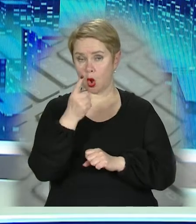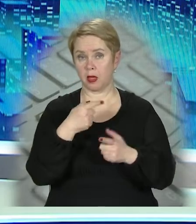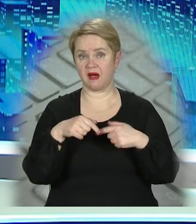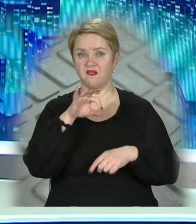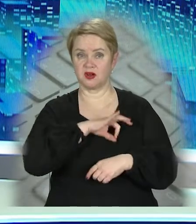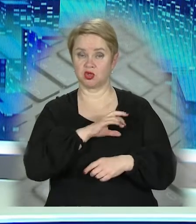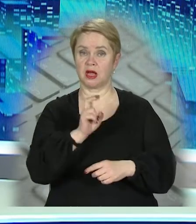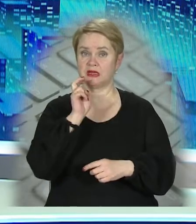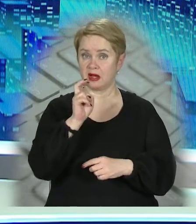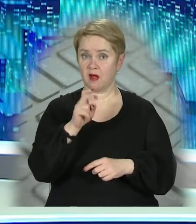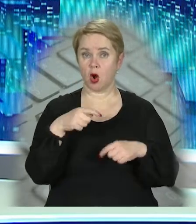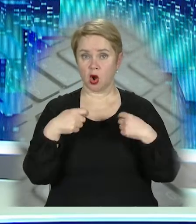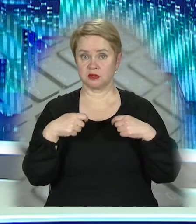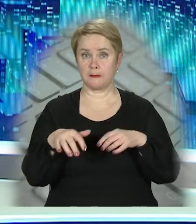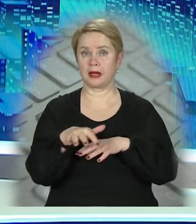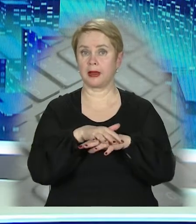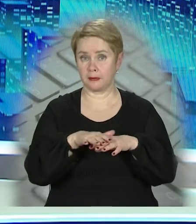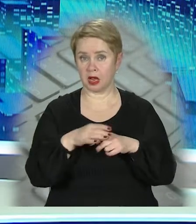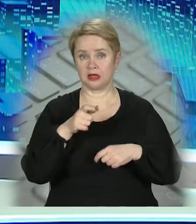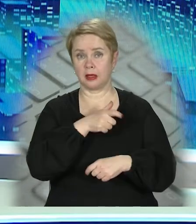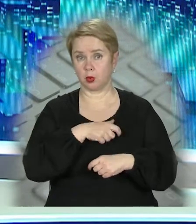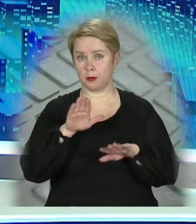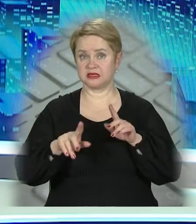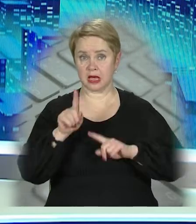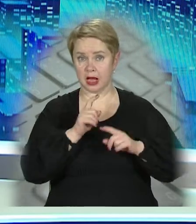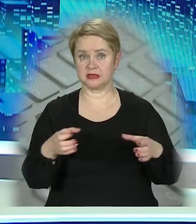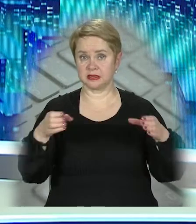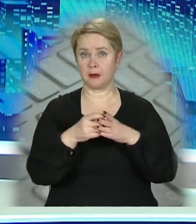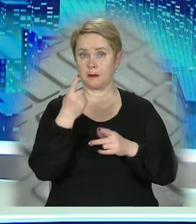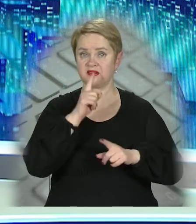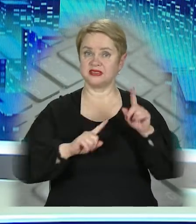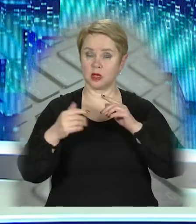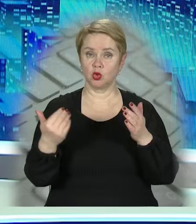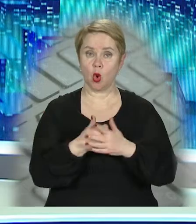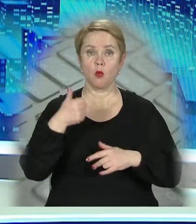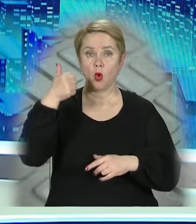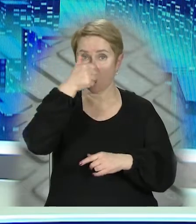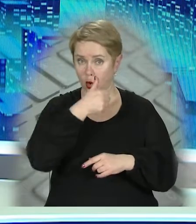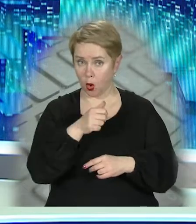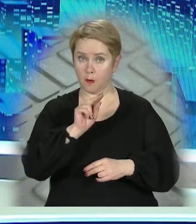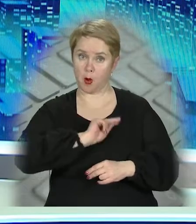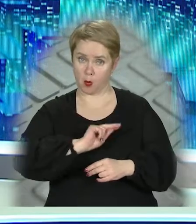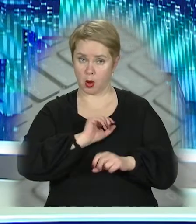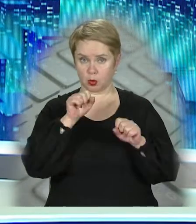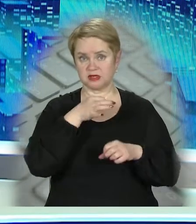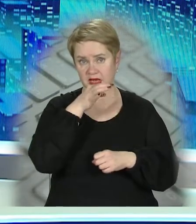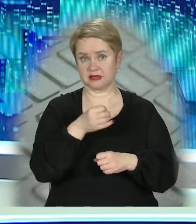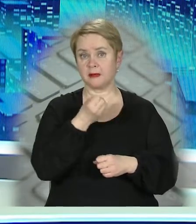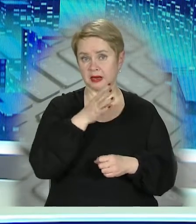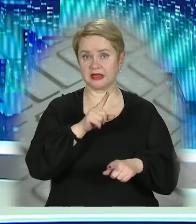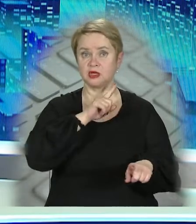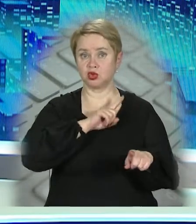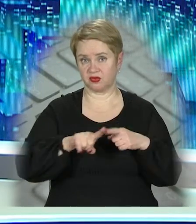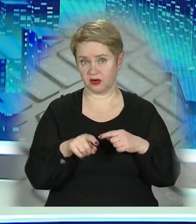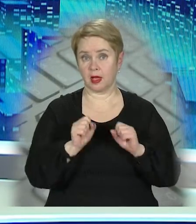партія вживаних трамваїв та розпродаж приміщень. Депутати міськради зібралися на першу сесію у новому році. Попрацювали, можна сказати, плідно і